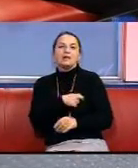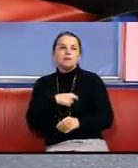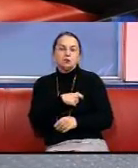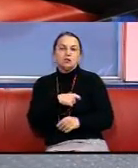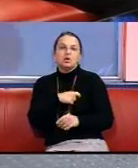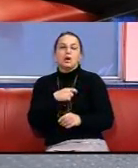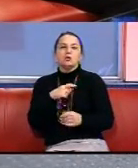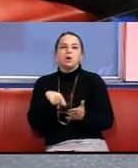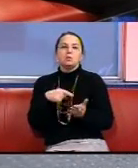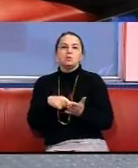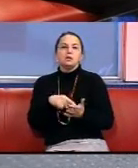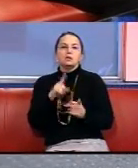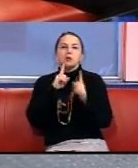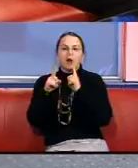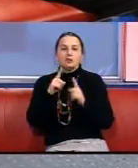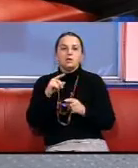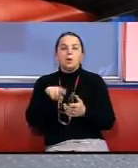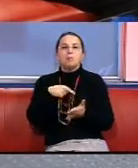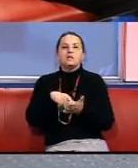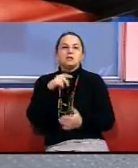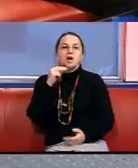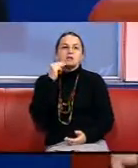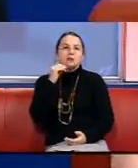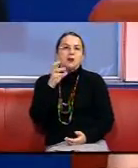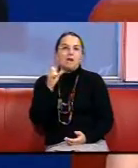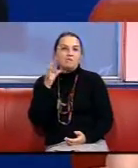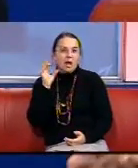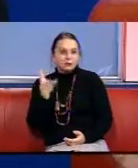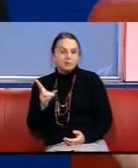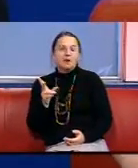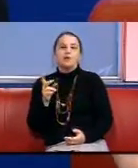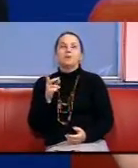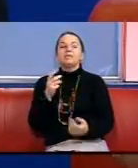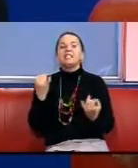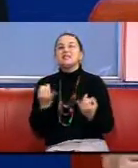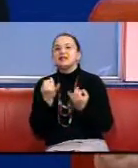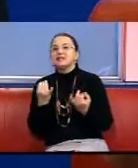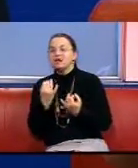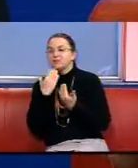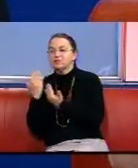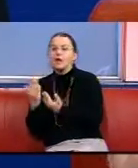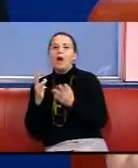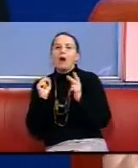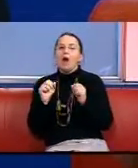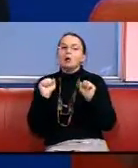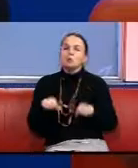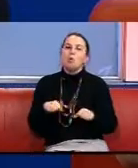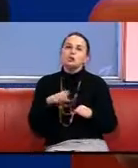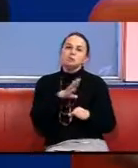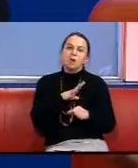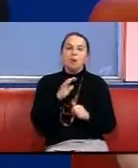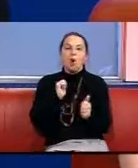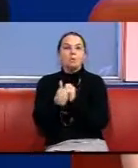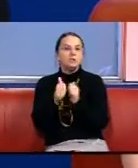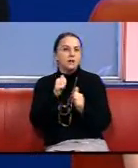Слав'янськ зверталися до нас і поки що просто цікавилися А як би можна було б обмінятися